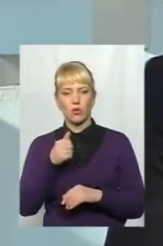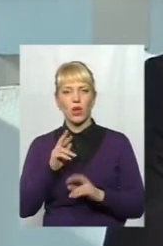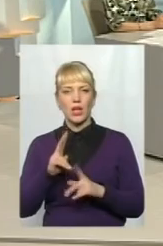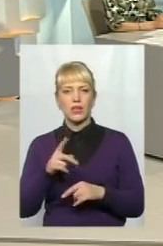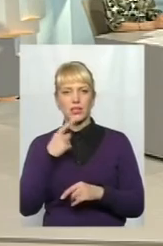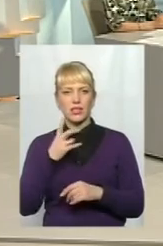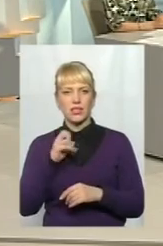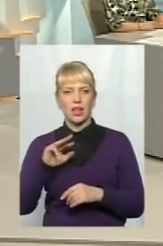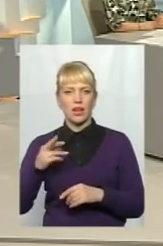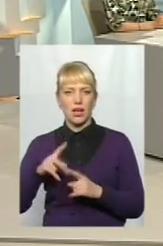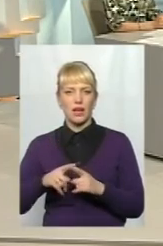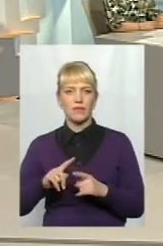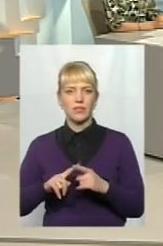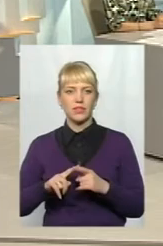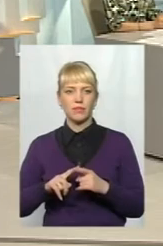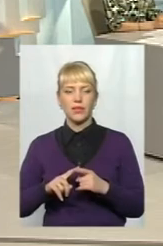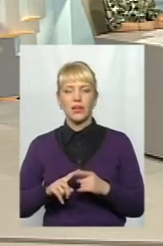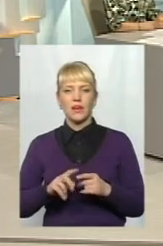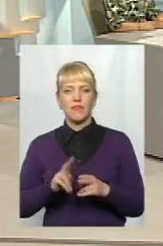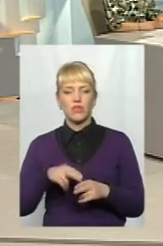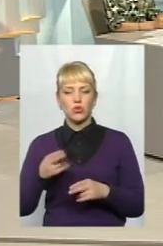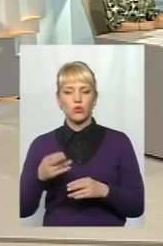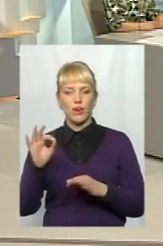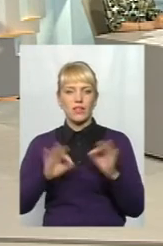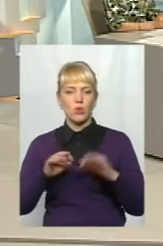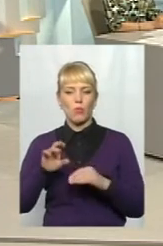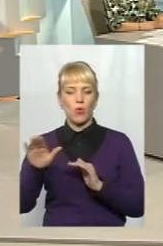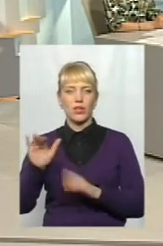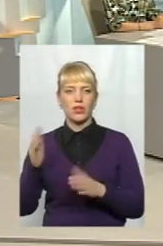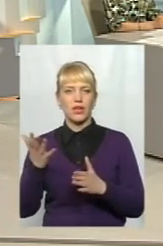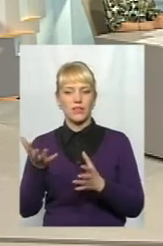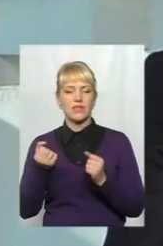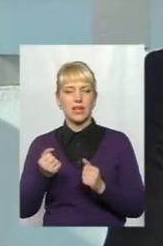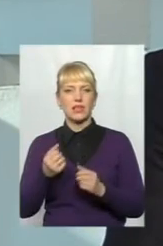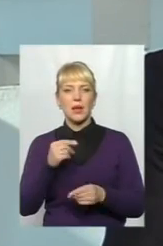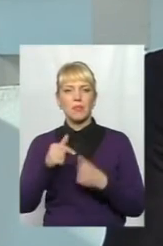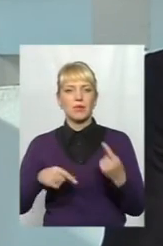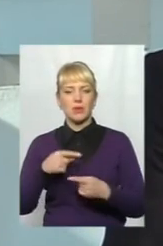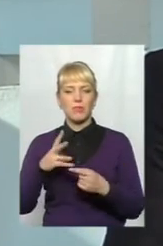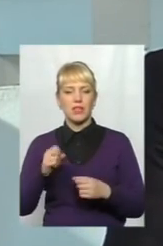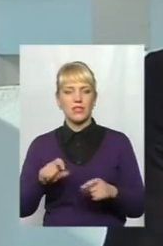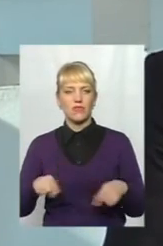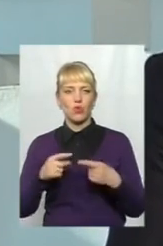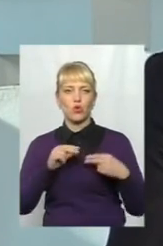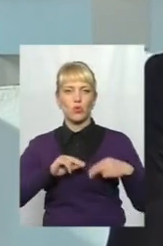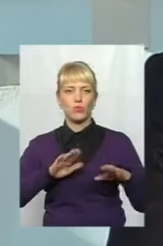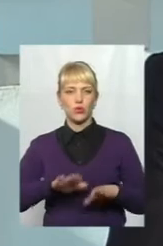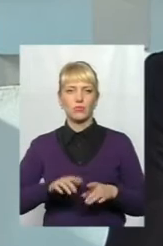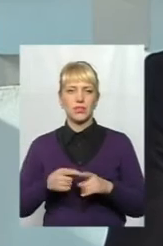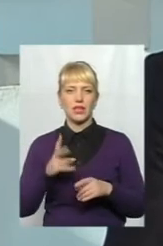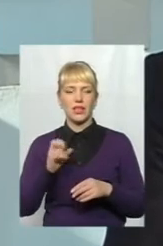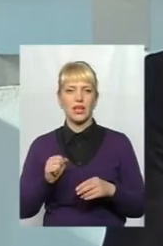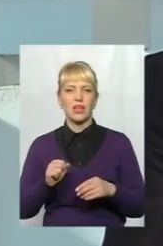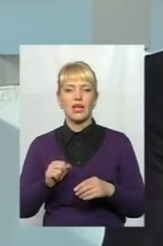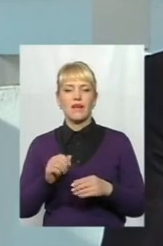пані Наталія зауважила, це відсотків по кредитах, які взяті підприємцями на створення робочого місця. І, власне, на